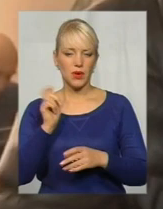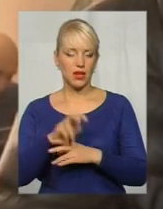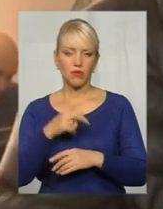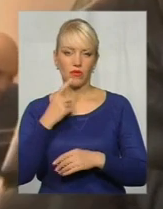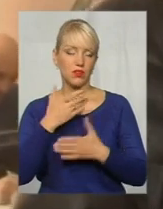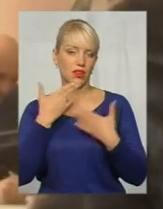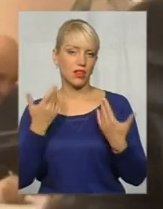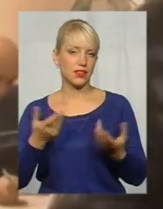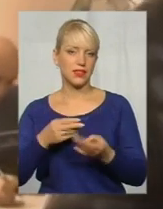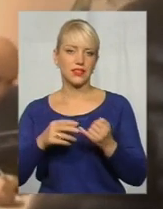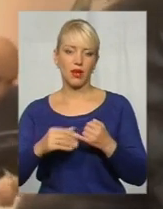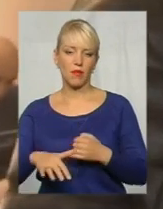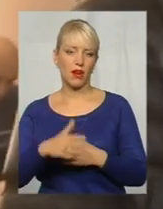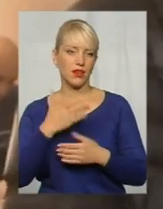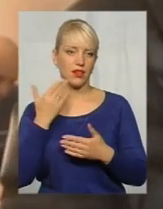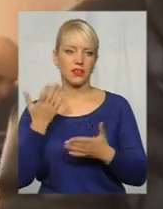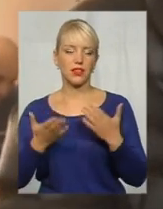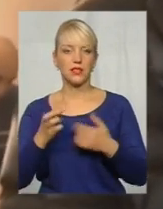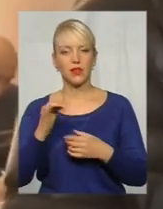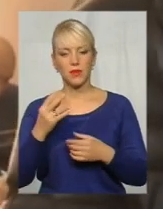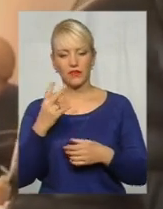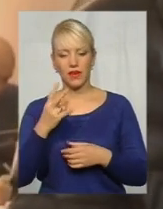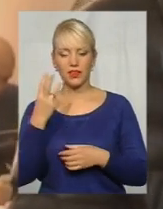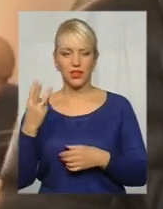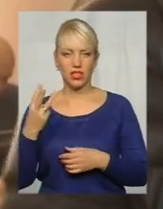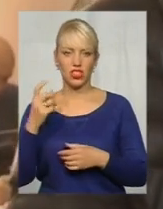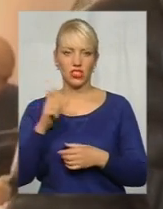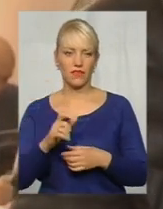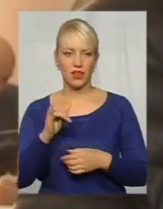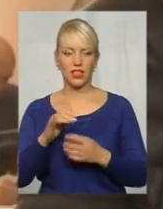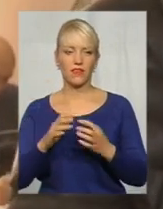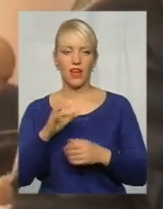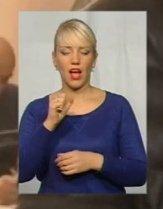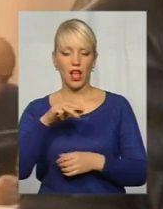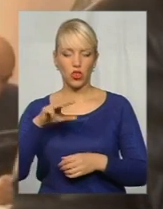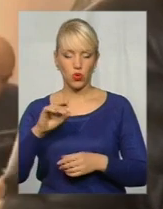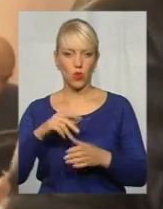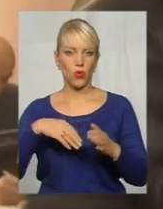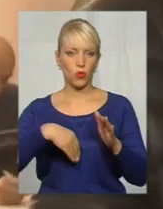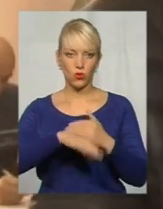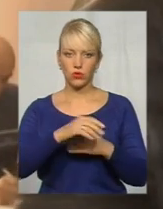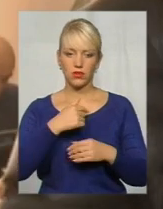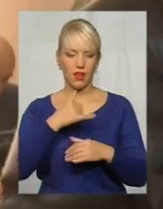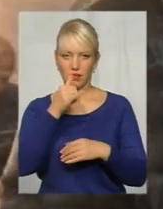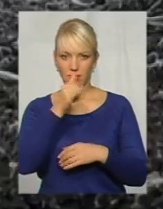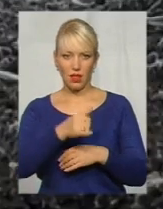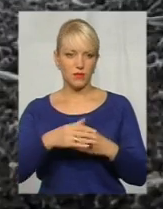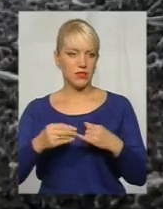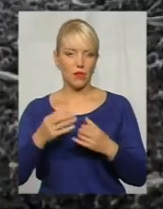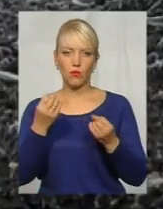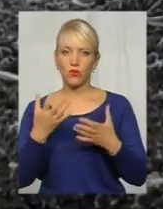немає. От у нас, кажуть, якщо зараз вийде хоча б два-три людини з села в АТО, він прийде, я йому не дам землю. В неї просто немає.